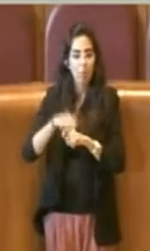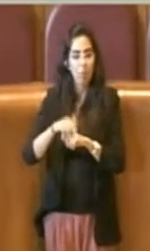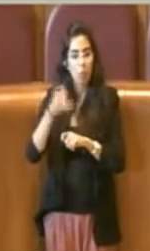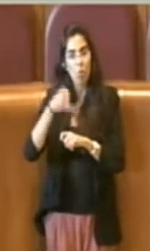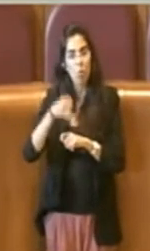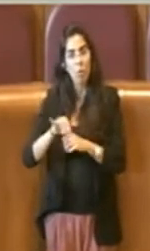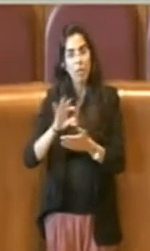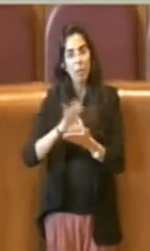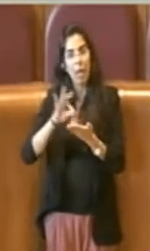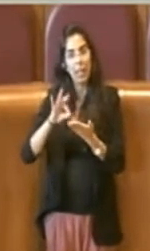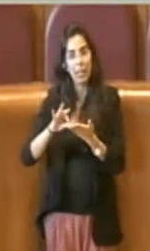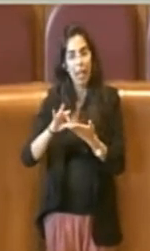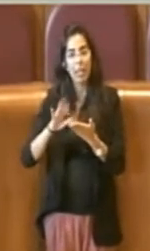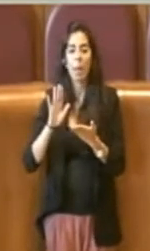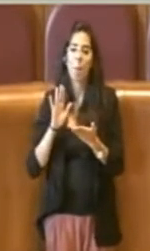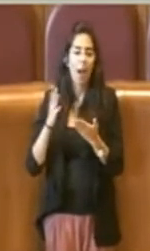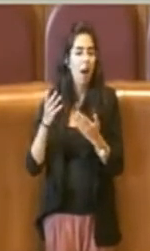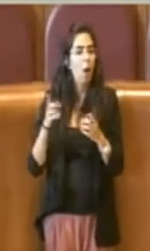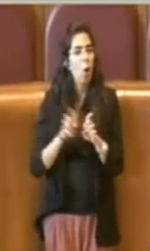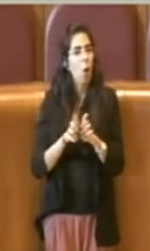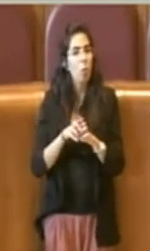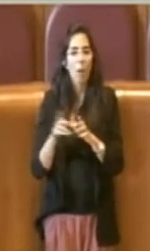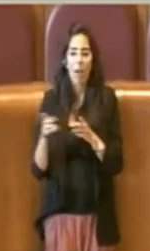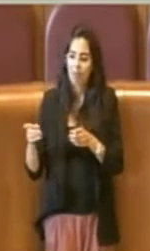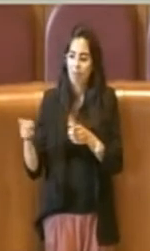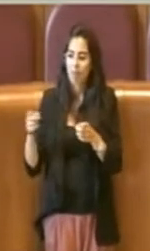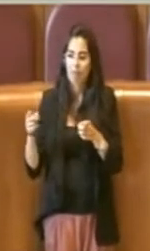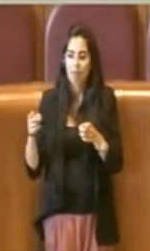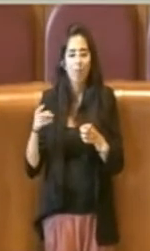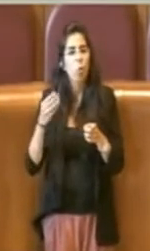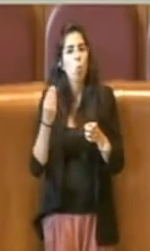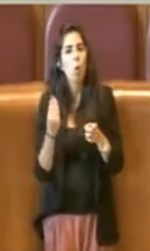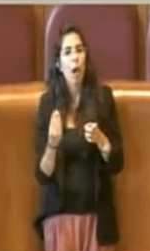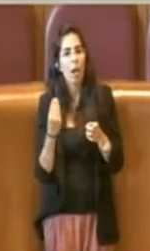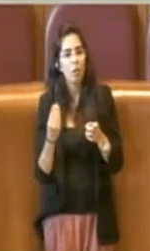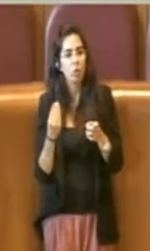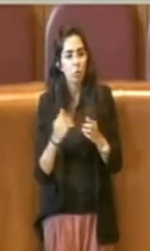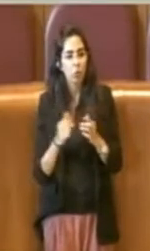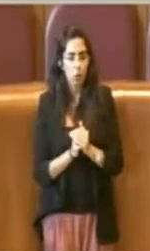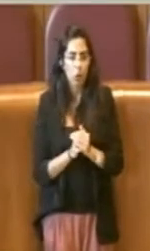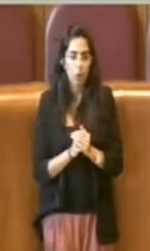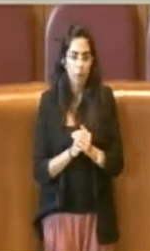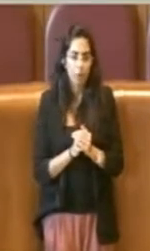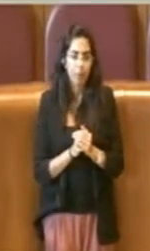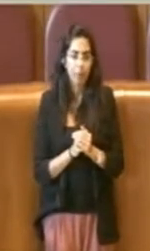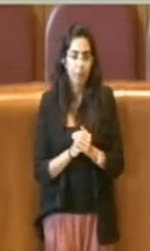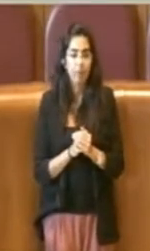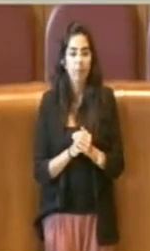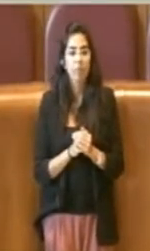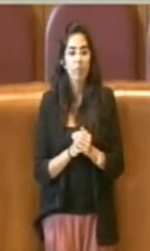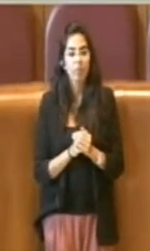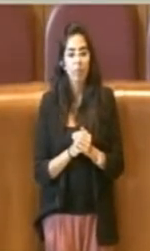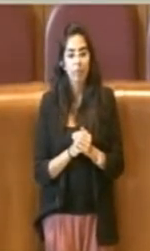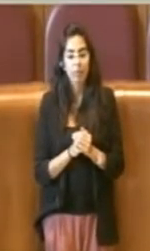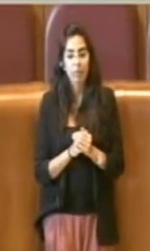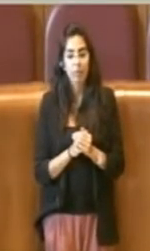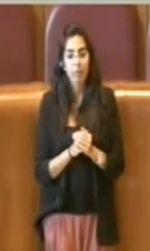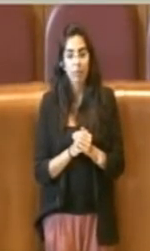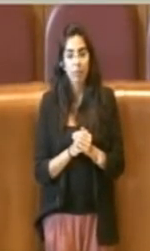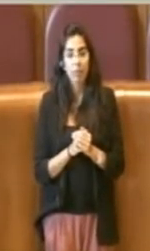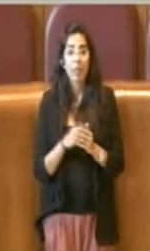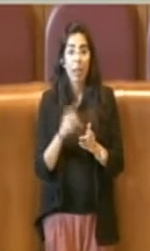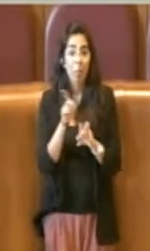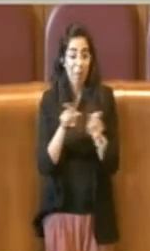data, però ecco la finestra dov'è? Che applicando una penale ai ritardi